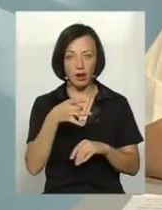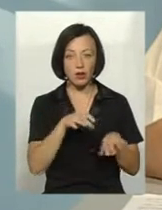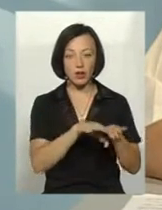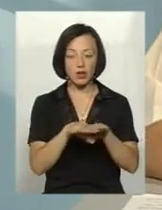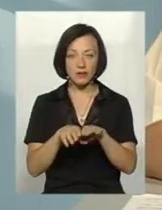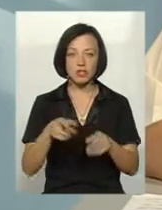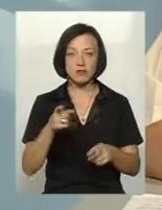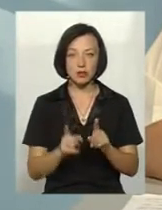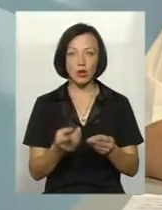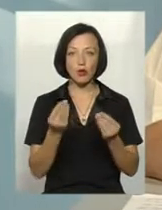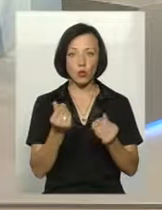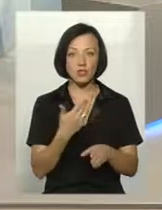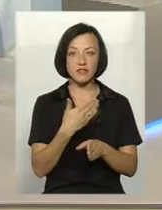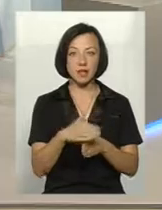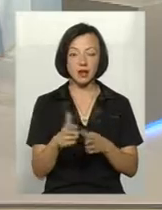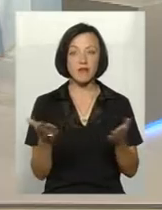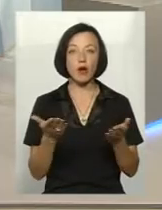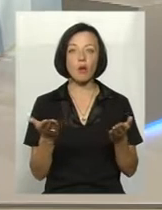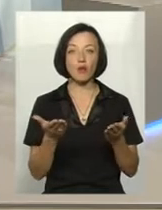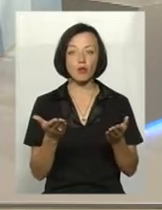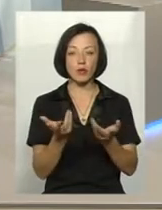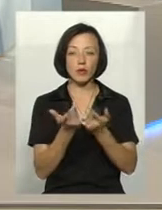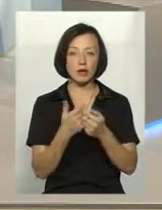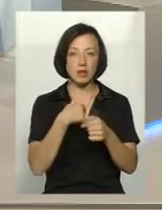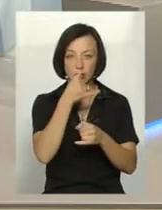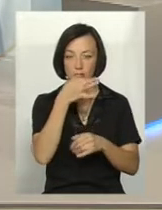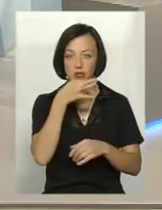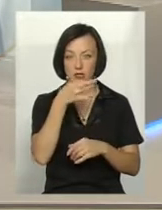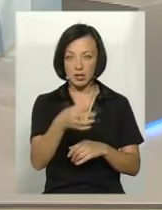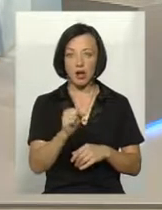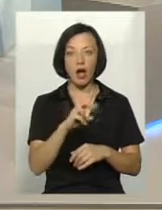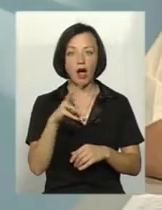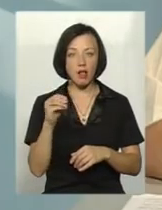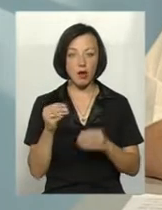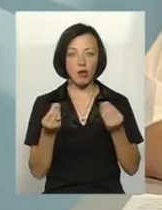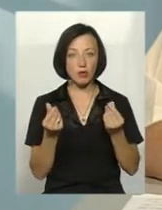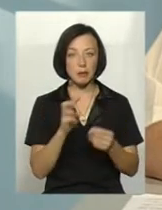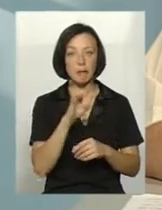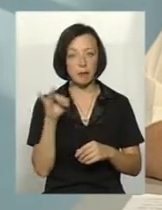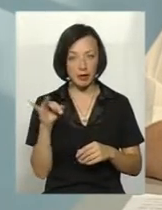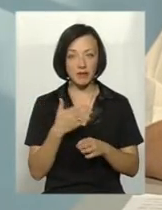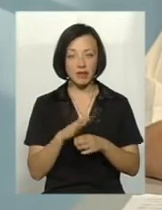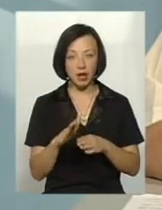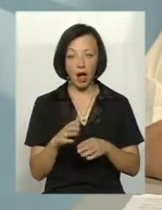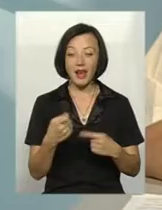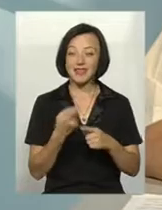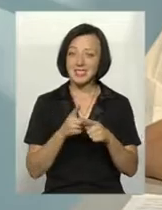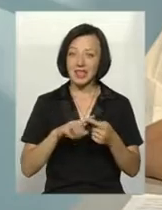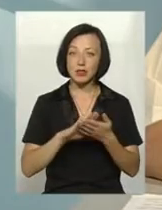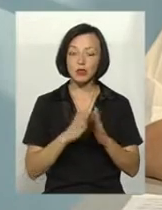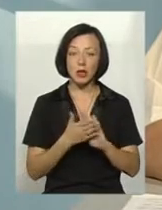звичайно, кошти виділялися, в якому кількості, я не можу сказати, але кошти з обласного бюджету виділялися. Так, як ця